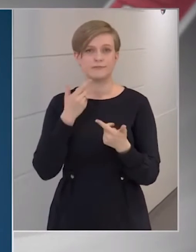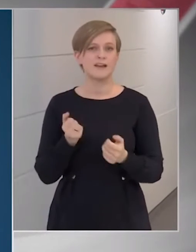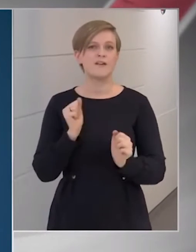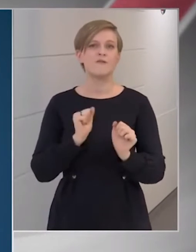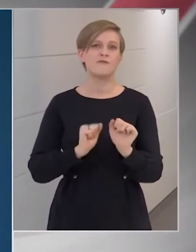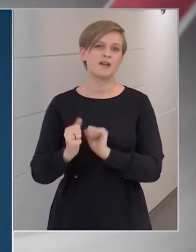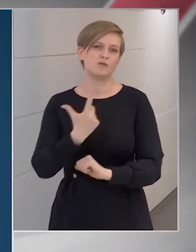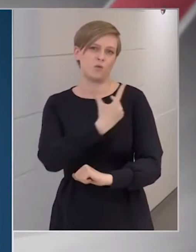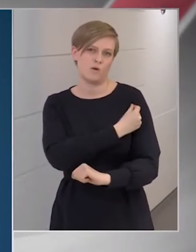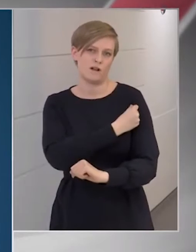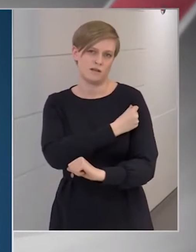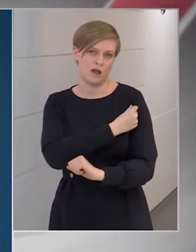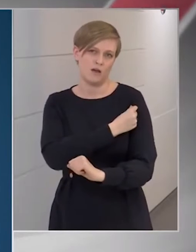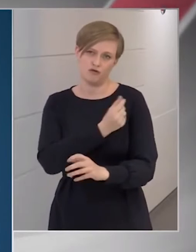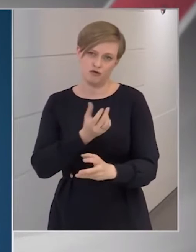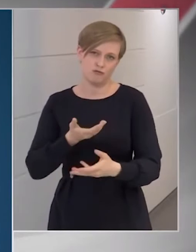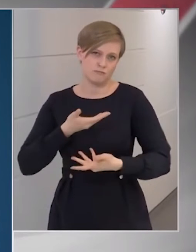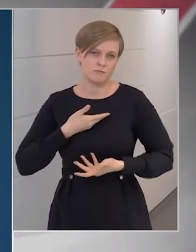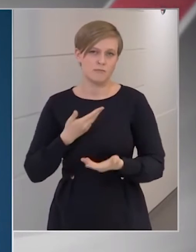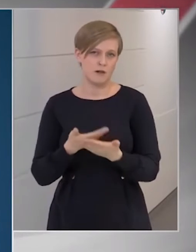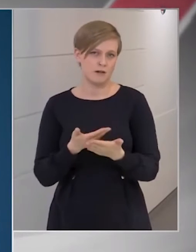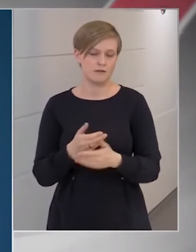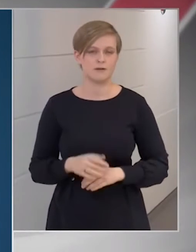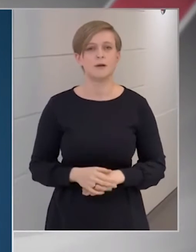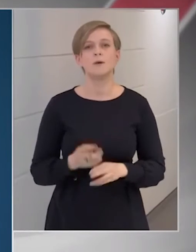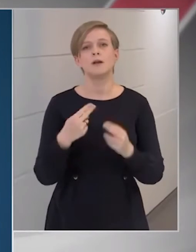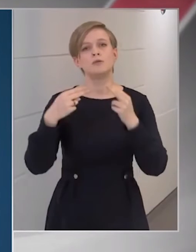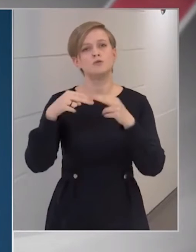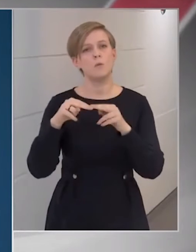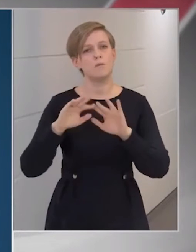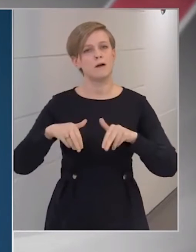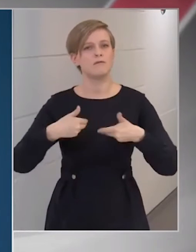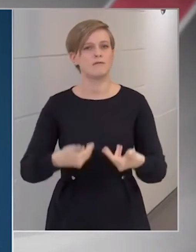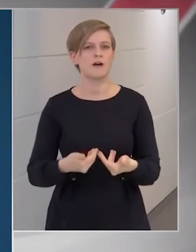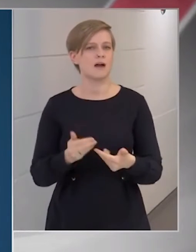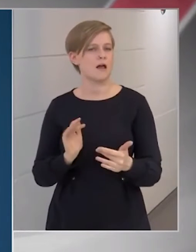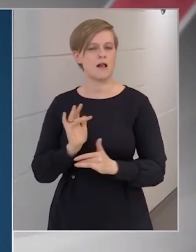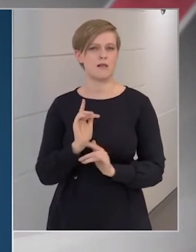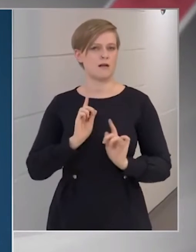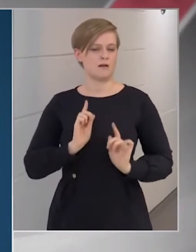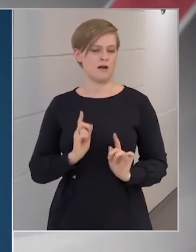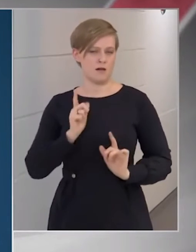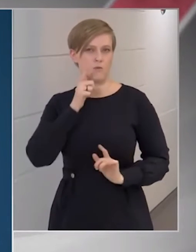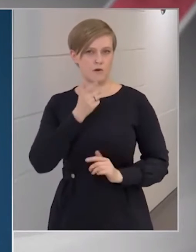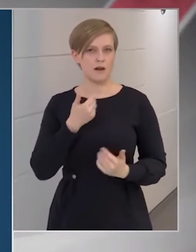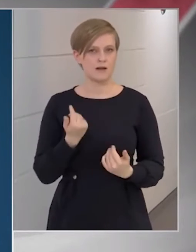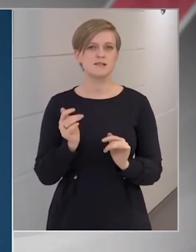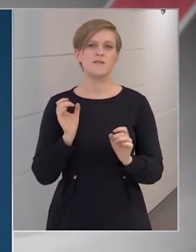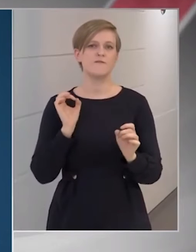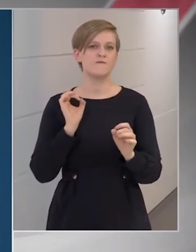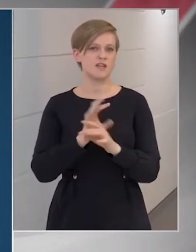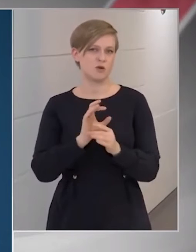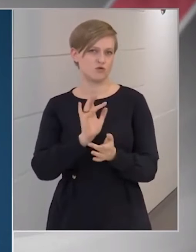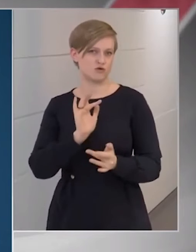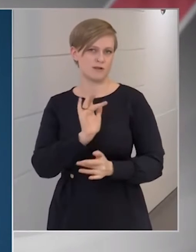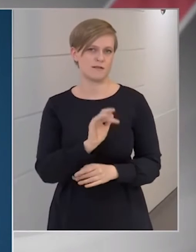védőoltásoknak a felvétele. Minél többen válunk ellenállóvá a vírussal szemben